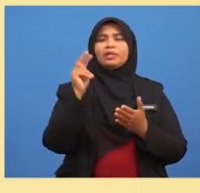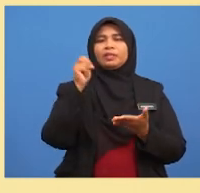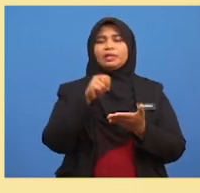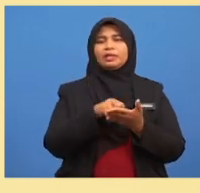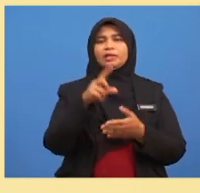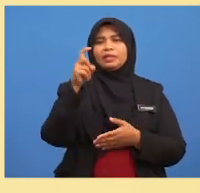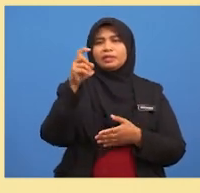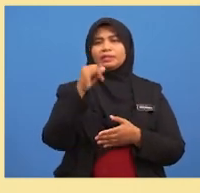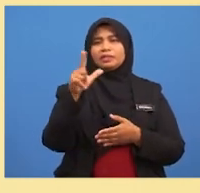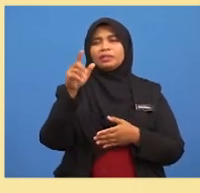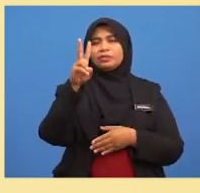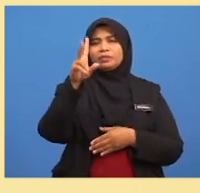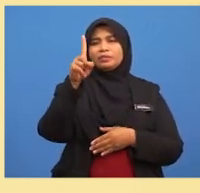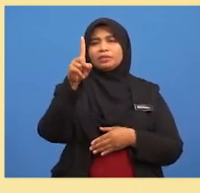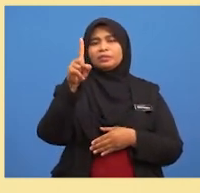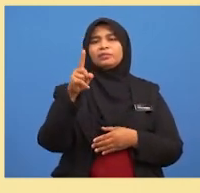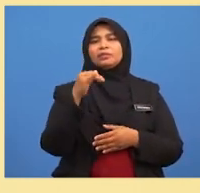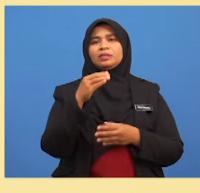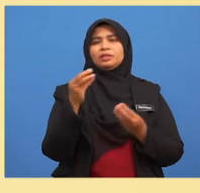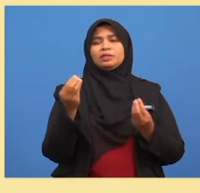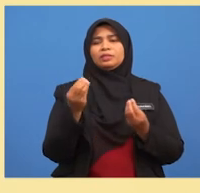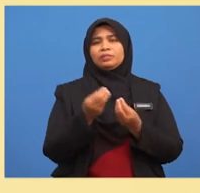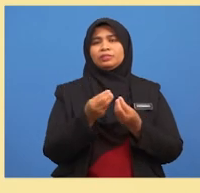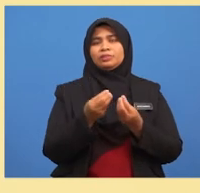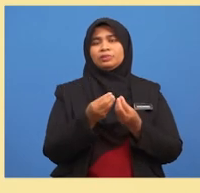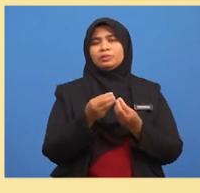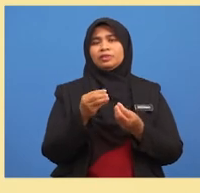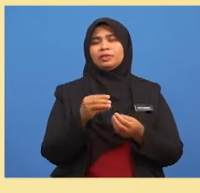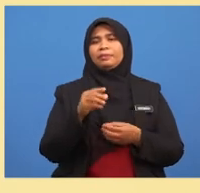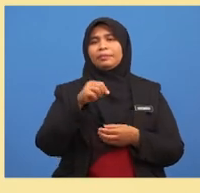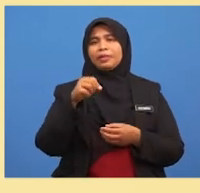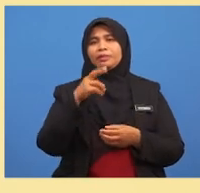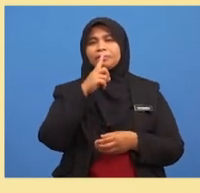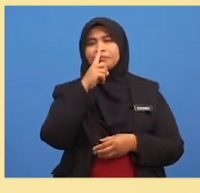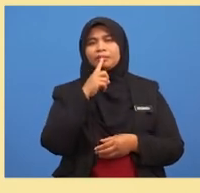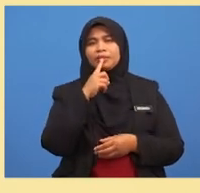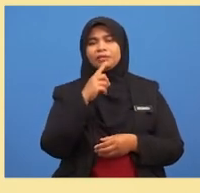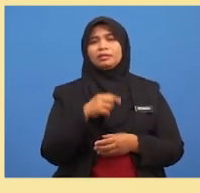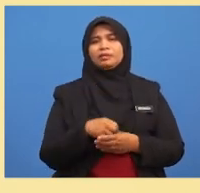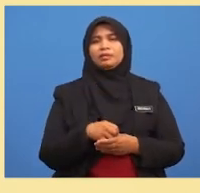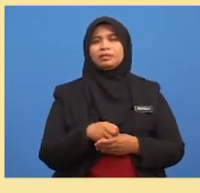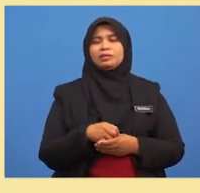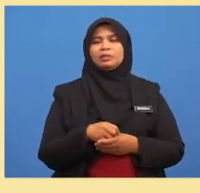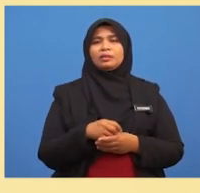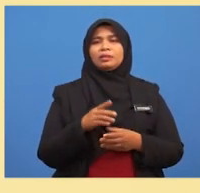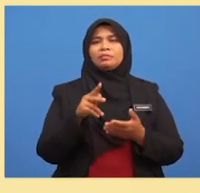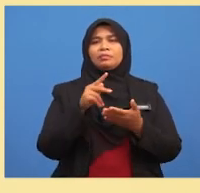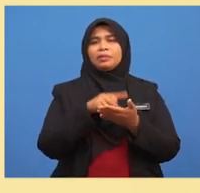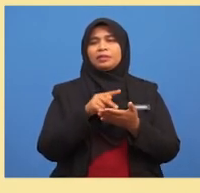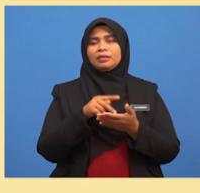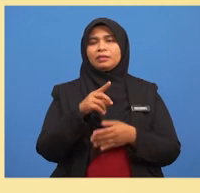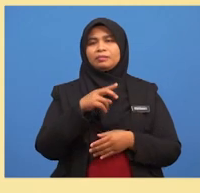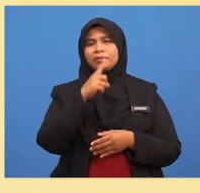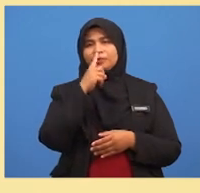21 iaitu bilangan pen merah di dalam kotak itu Apabila nilai bilangan pen